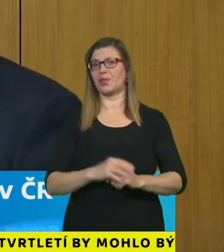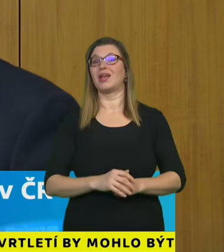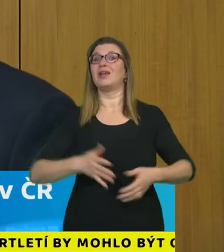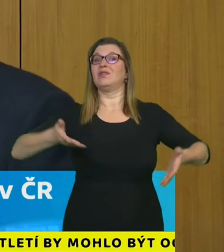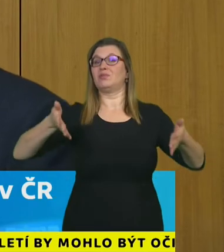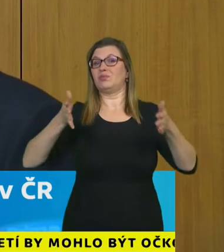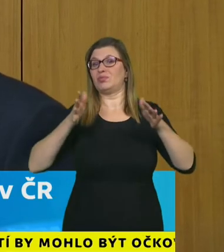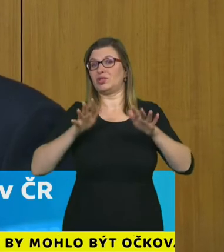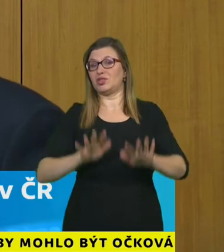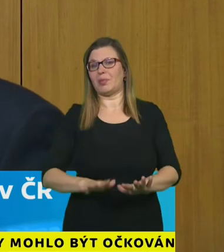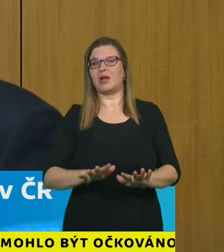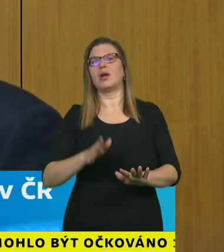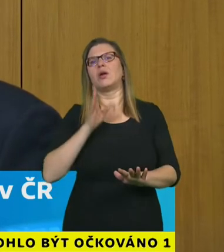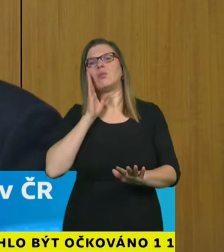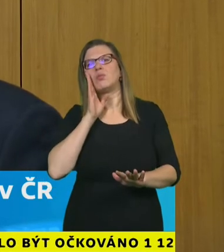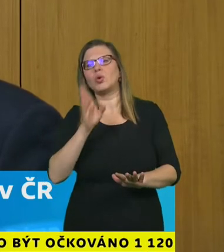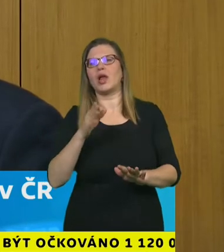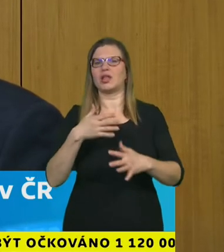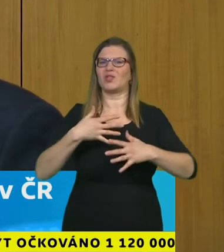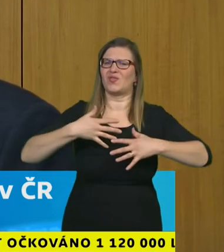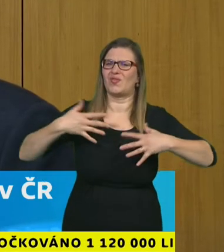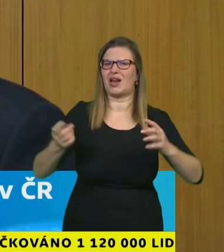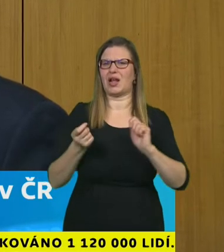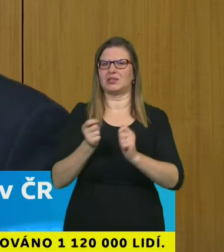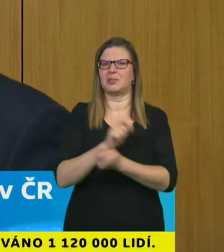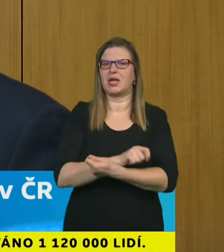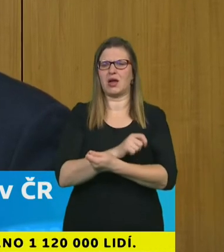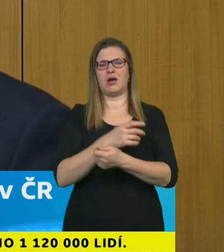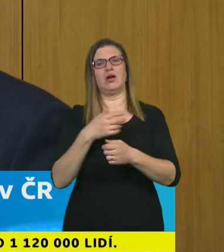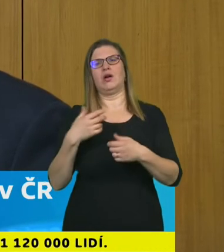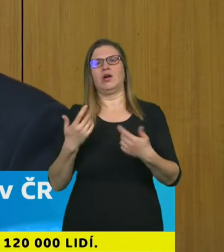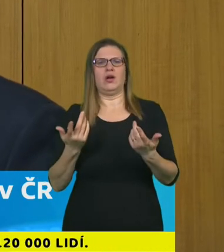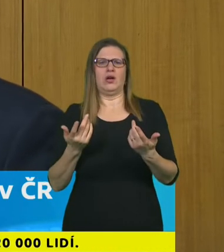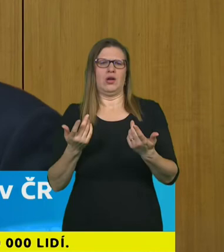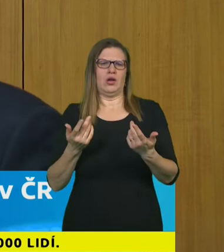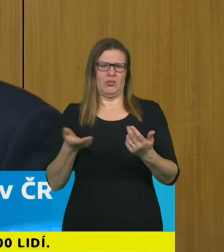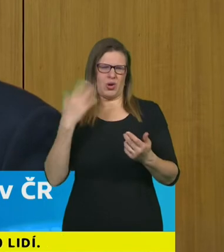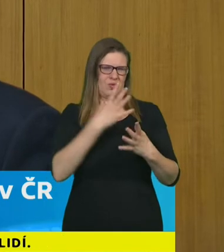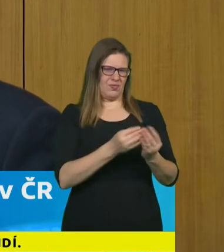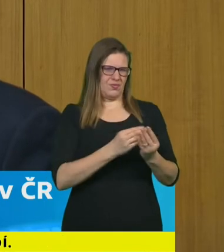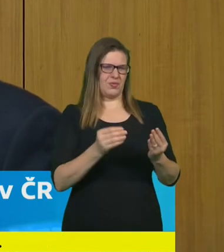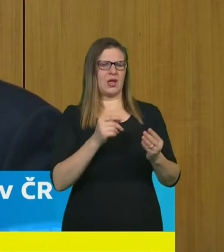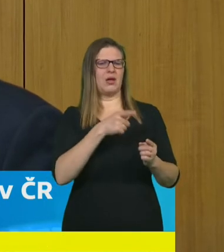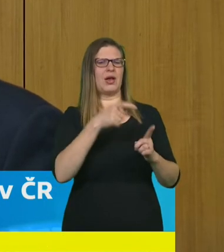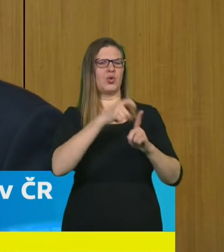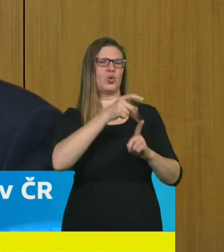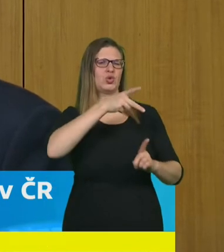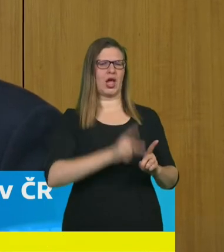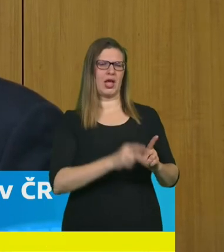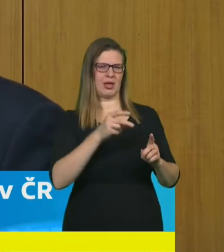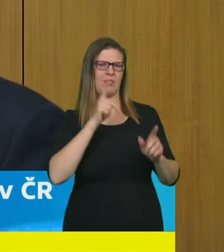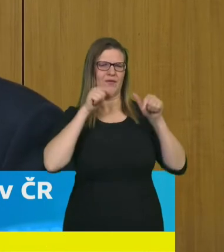nedojde k nějaké zásadní změně oproti té situaci tak jak ji představil pan profesor Dušek to znamená nedojde k